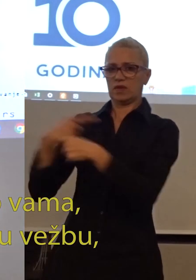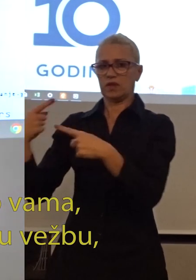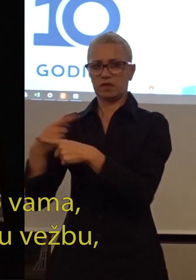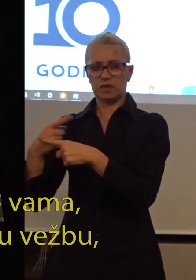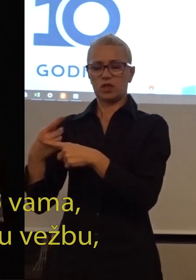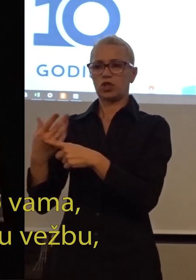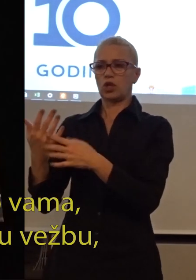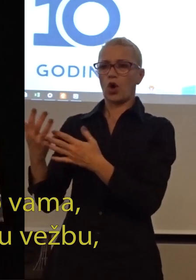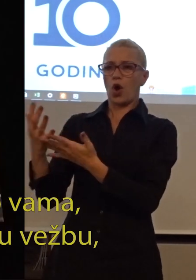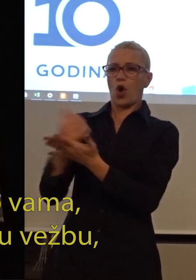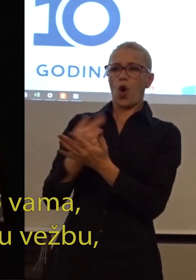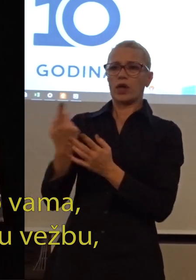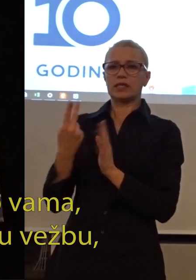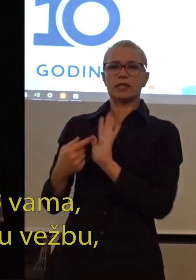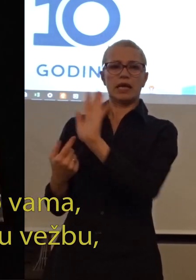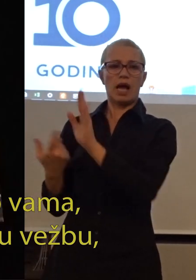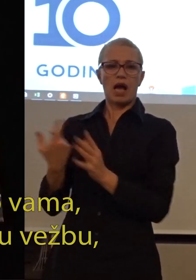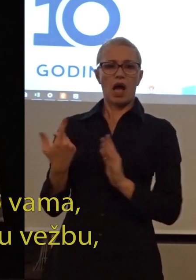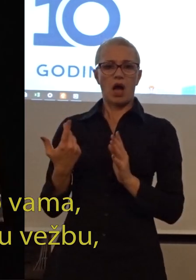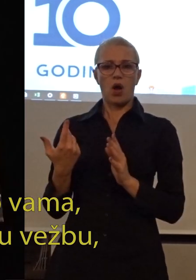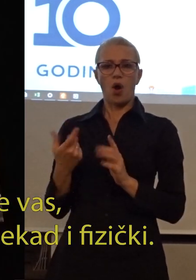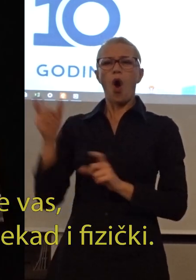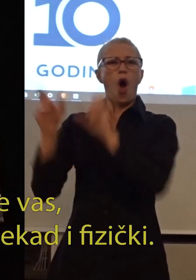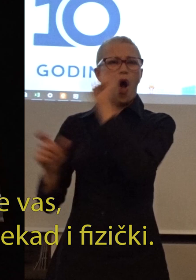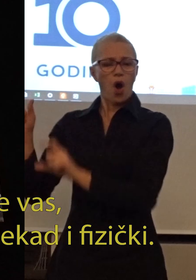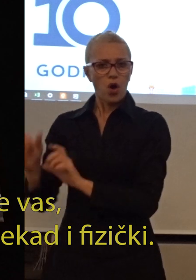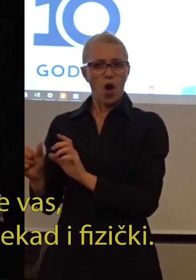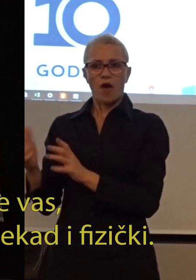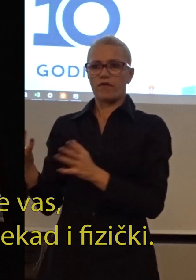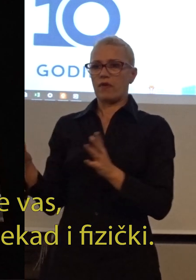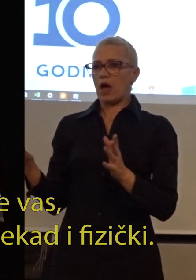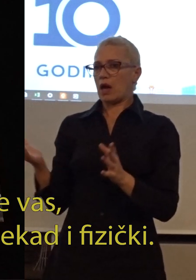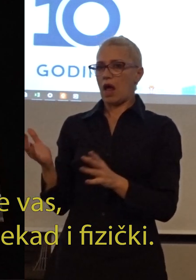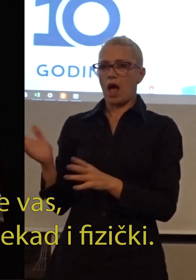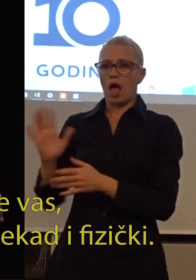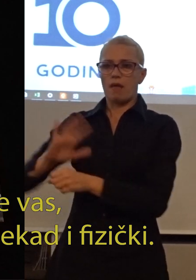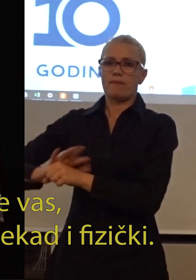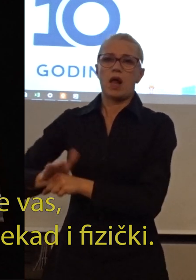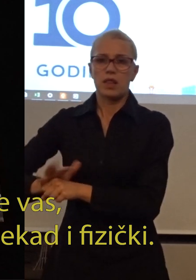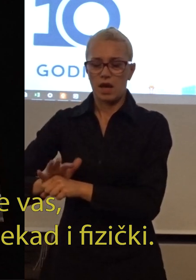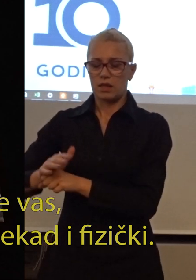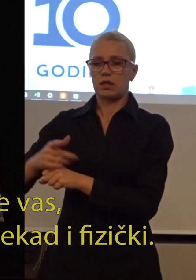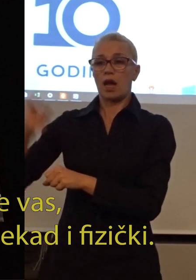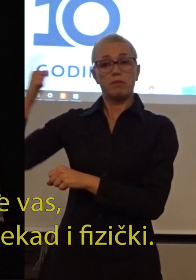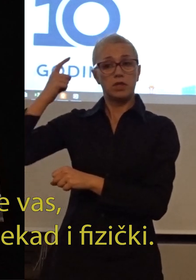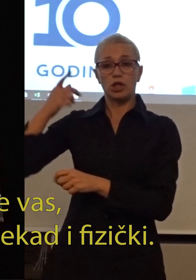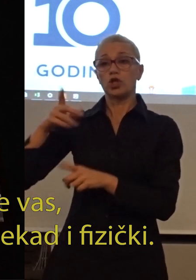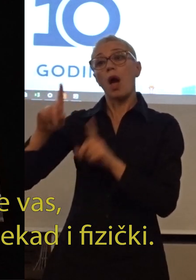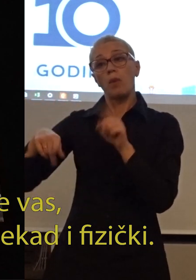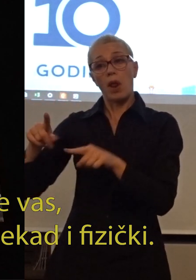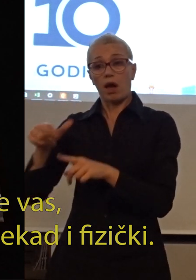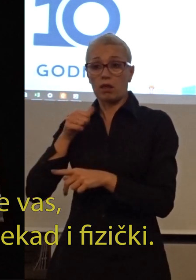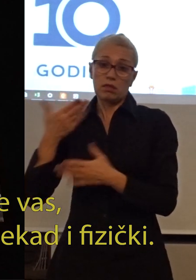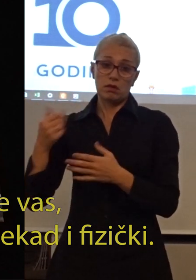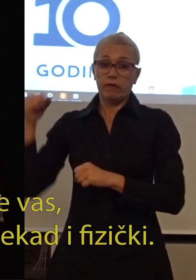raspravlja o vama? Koristi vas ko pokaznu vežbu. Ogovara vas, kleveće vas, maltretira vas psihički,